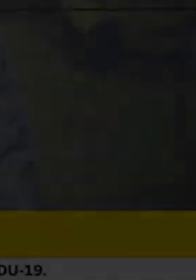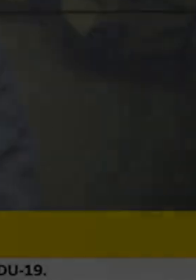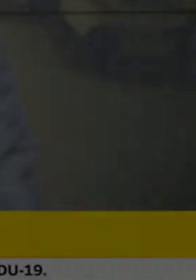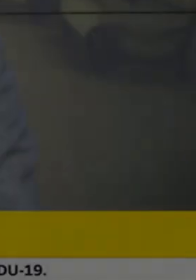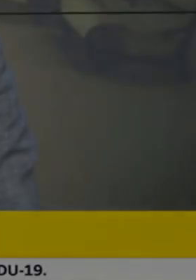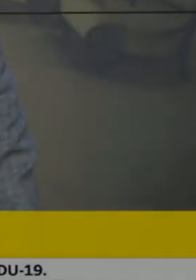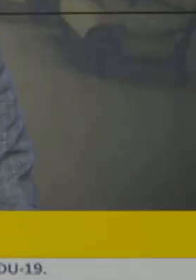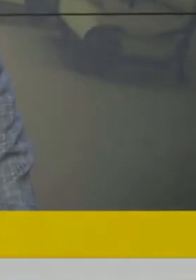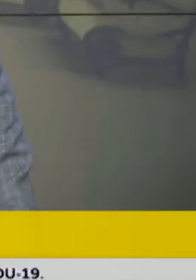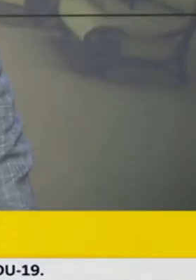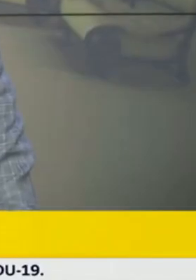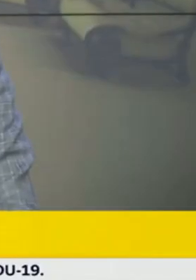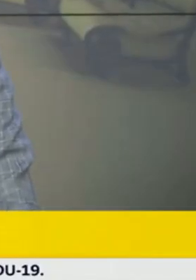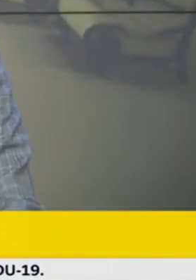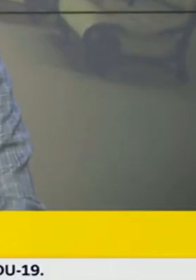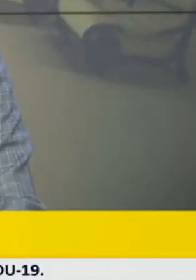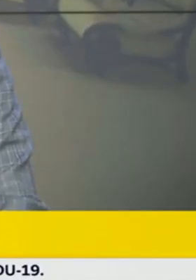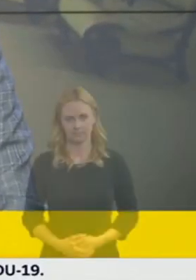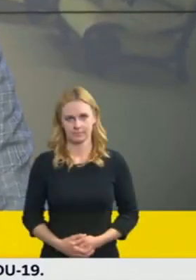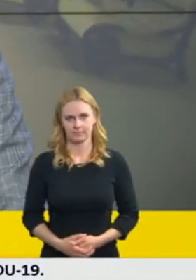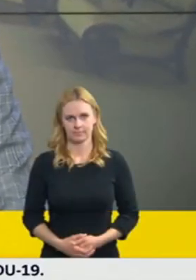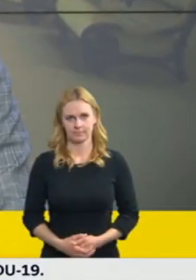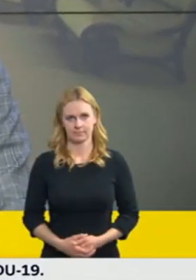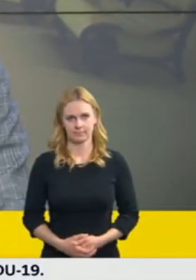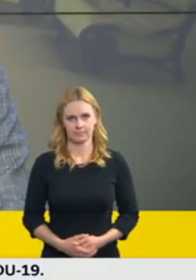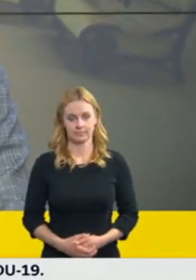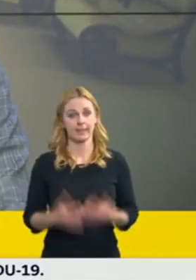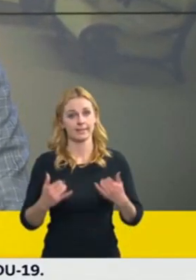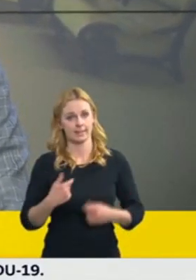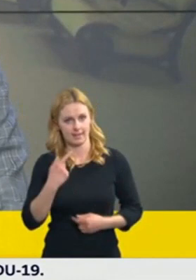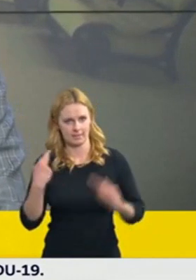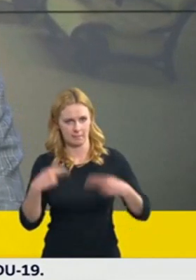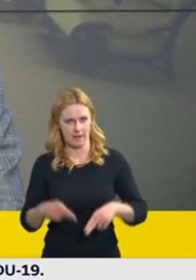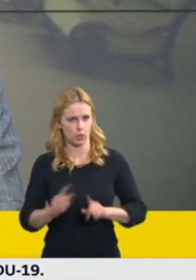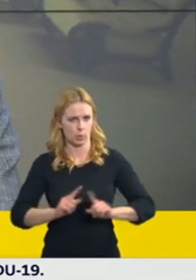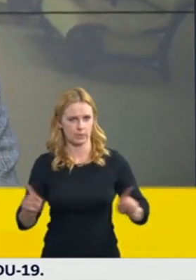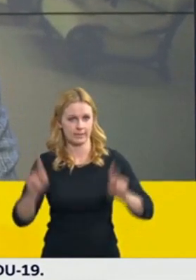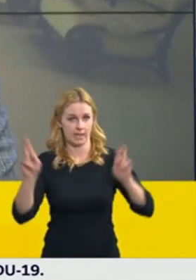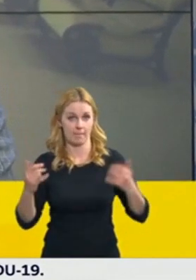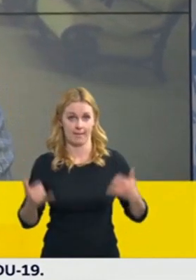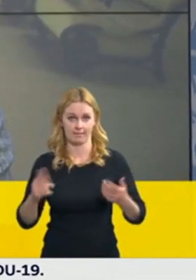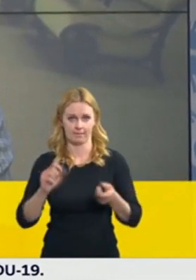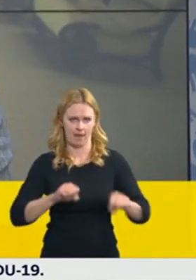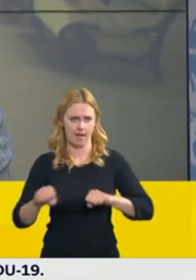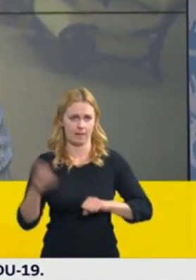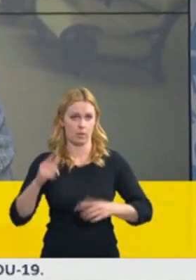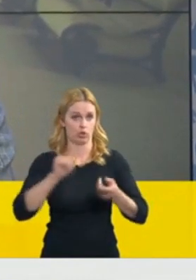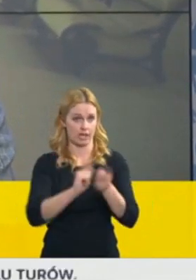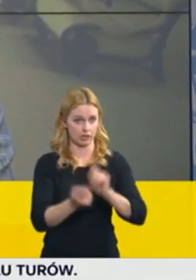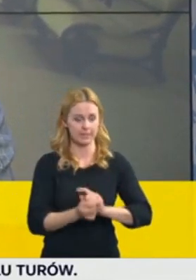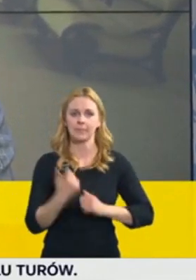K několika tématům, která projednávala vláda, jste v úvozovkách řádné vlády, chci vypíchnout